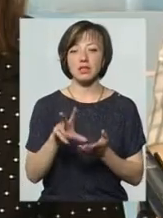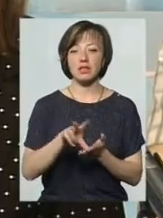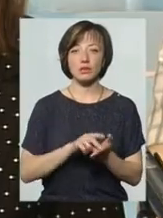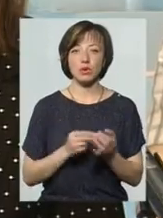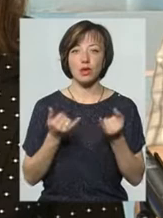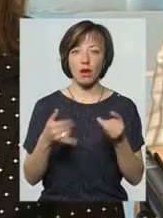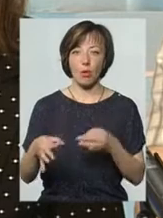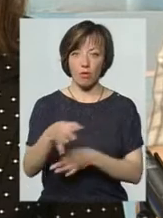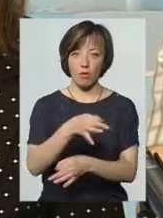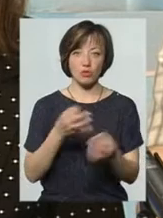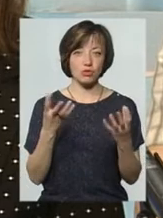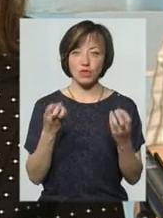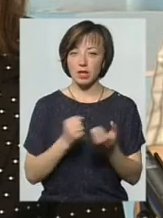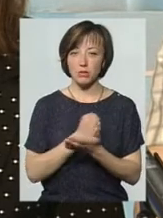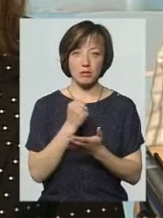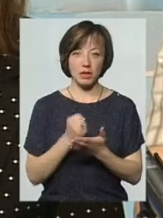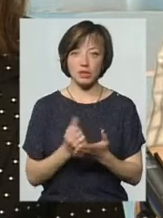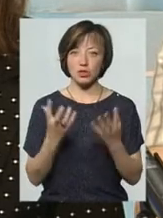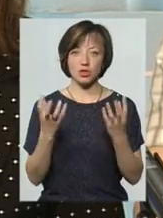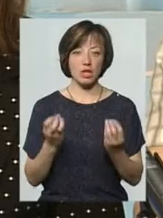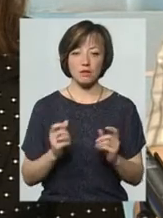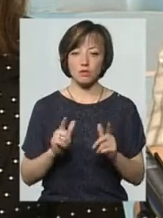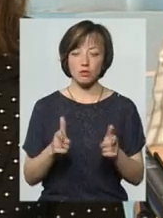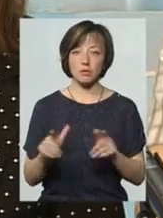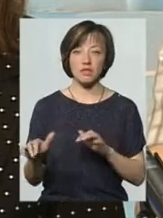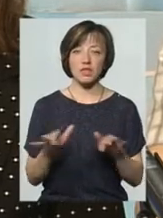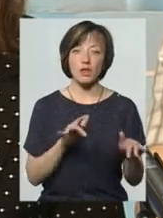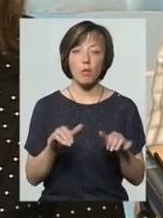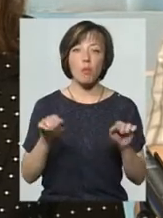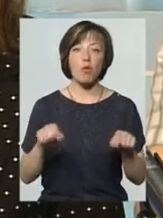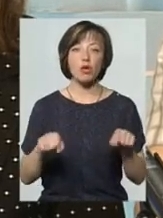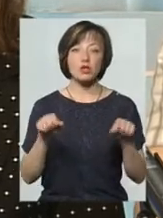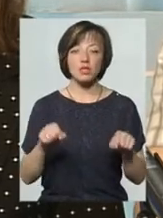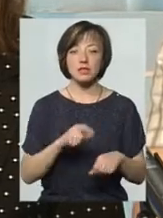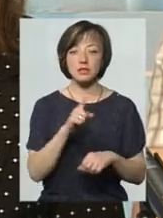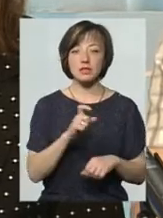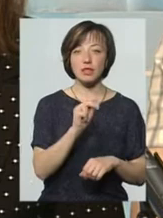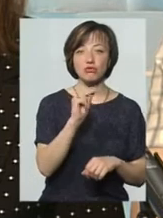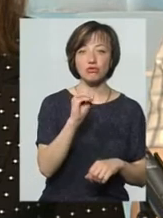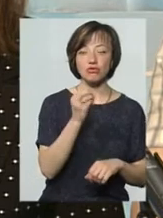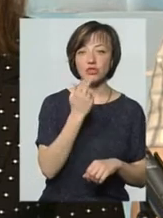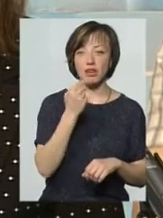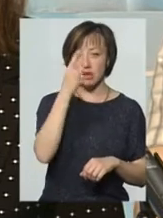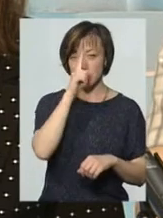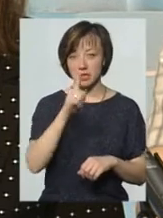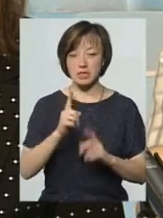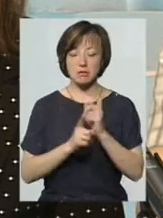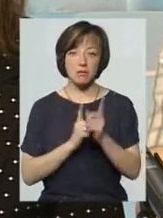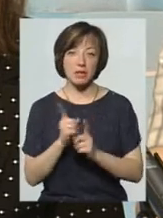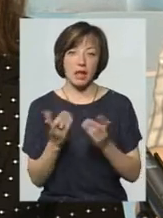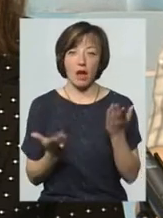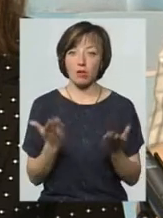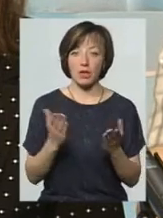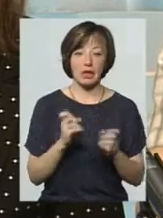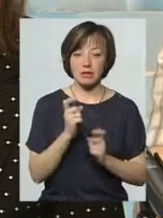для обговорення. Тобто він ще не прийнятий, він ще не вступив в дію. Можливо, за червень місяць щось зміниться, а можливо, якщо не зміниться, буде